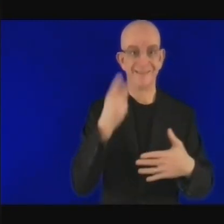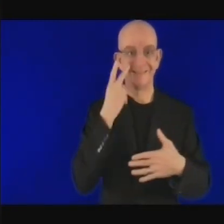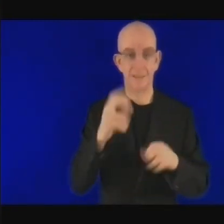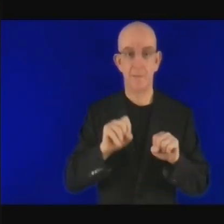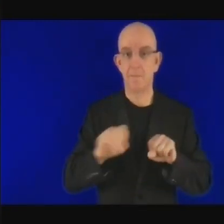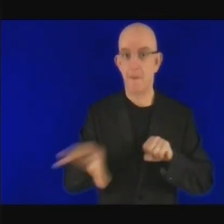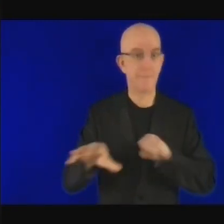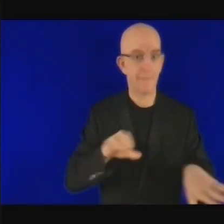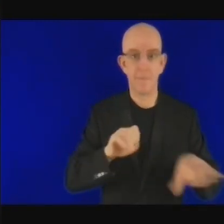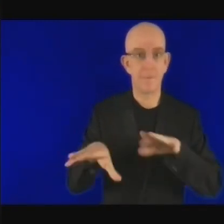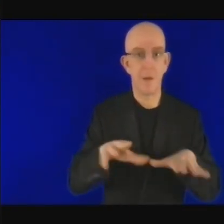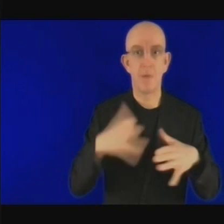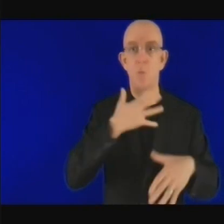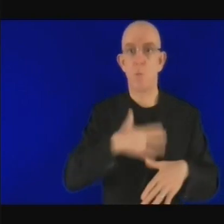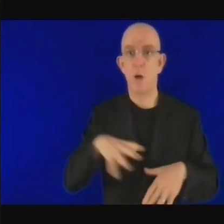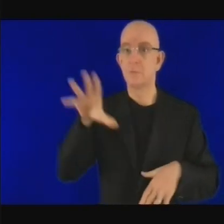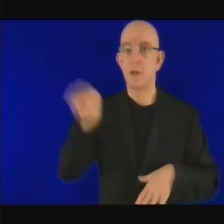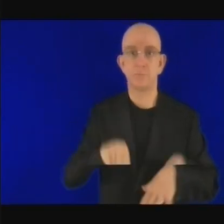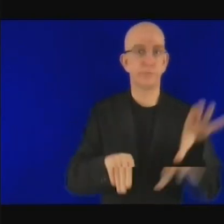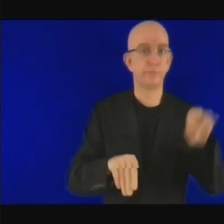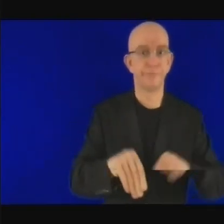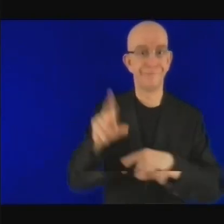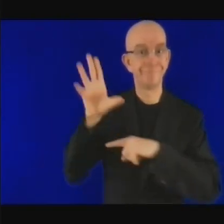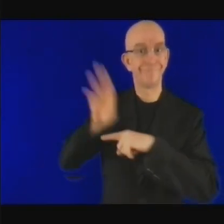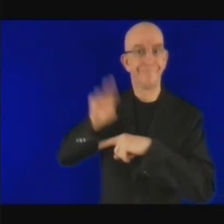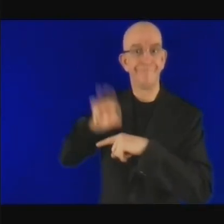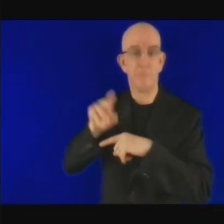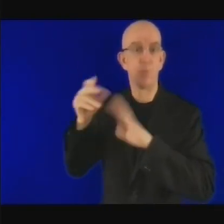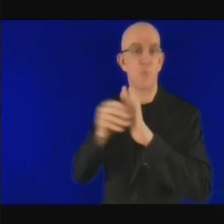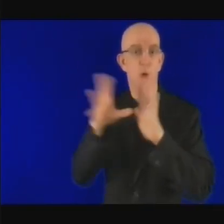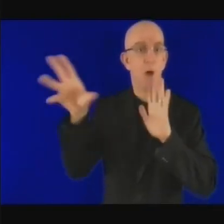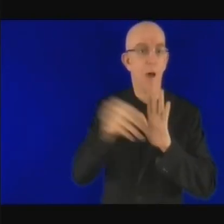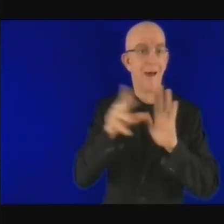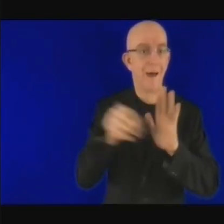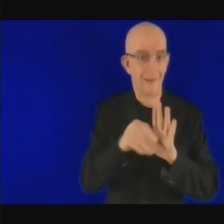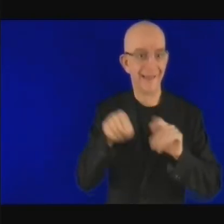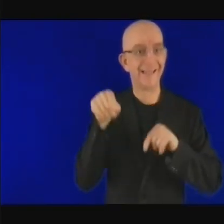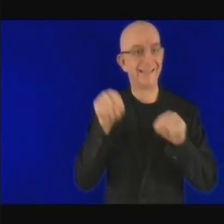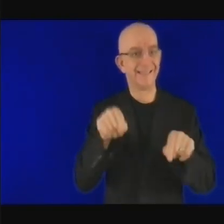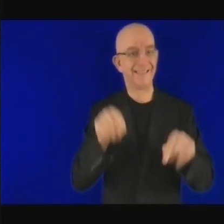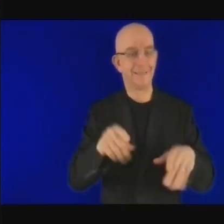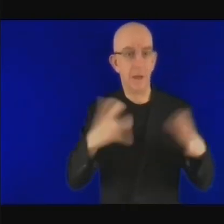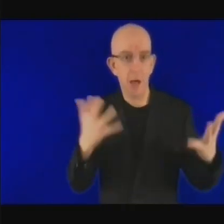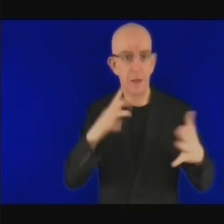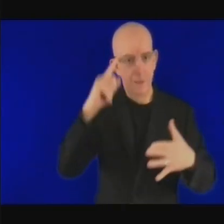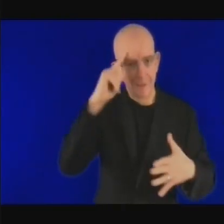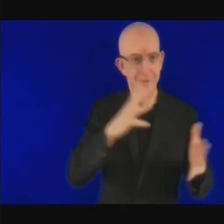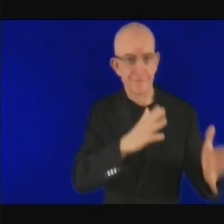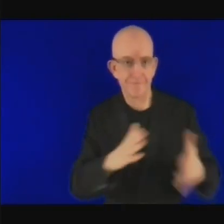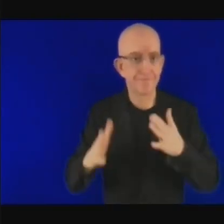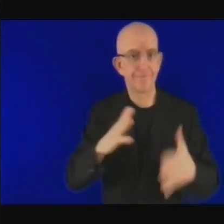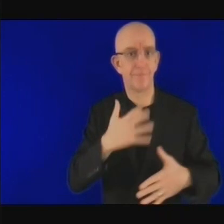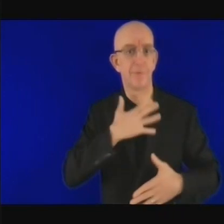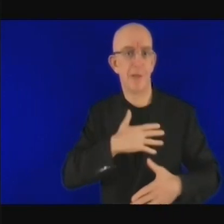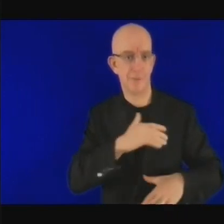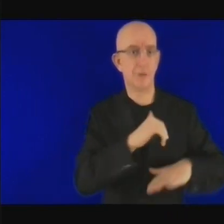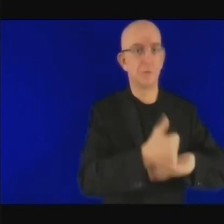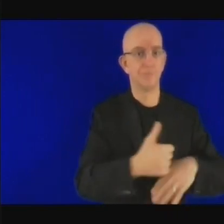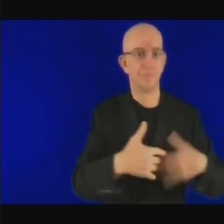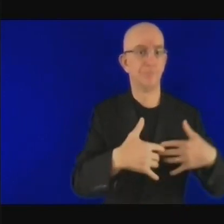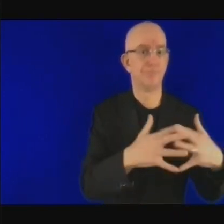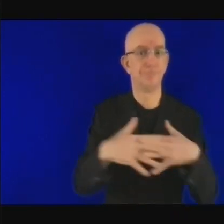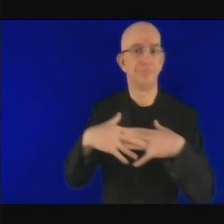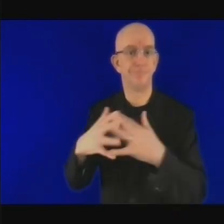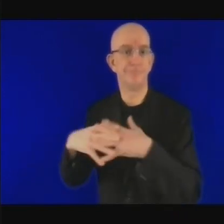'incitation il y avait aussi des orientations claires si maintenant je parle de ma vie en Afrique